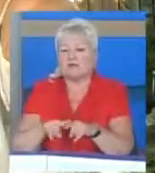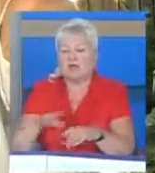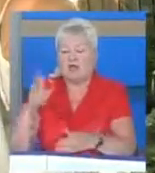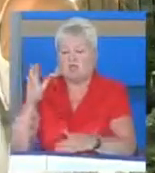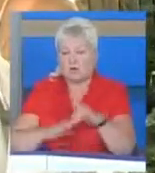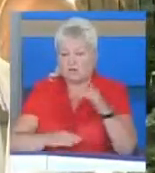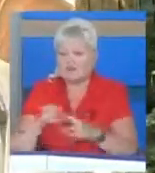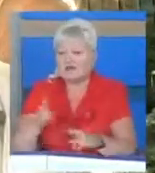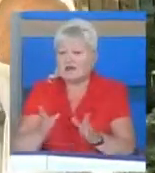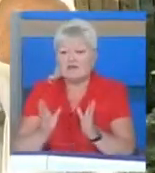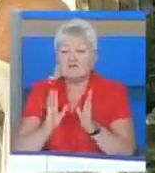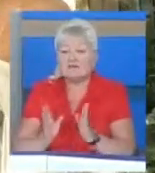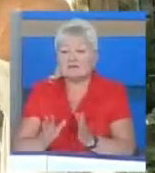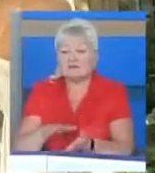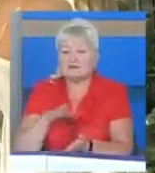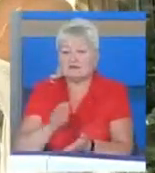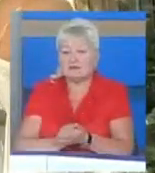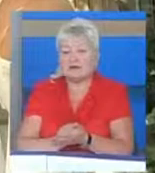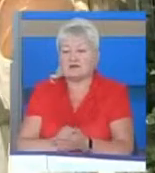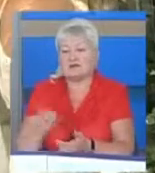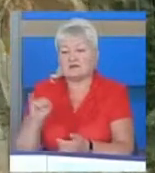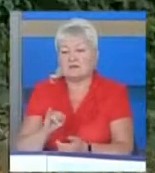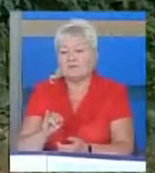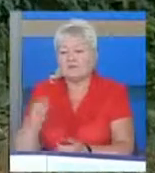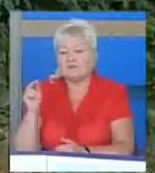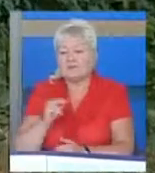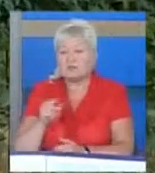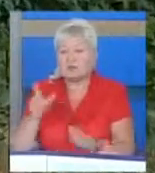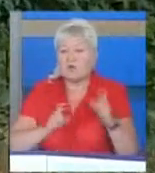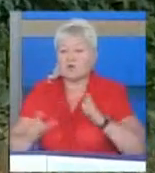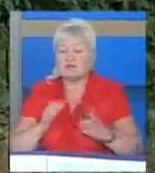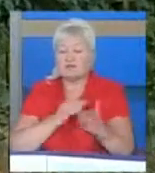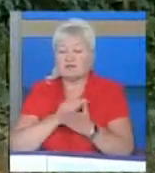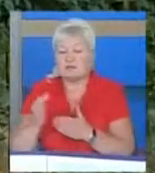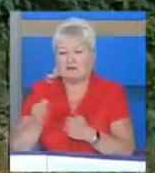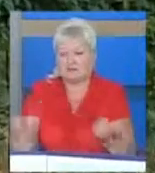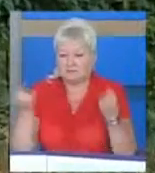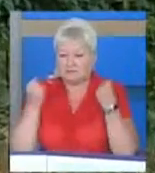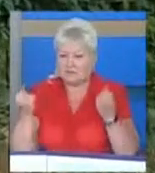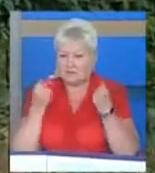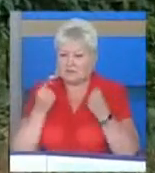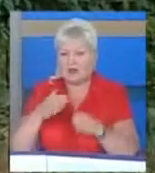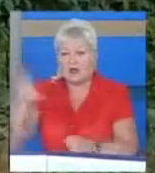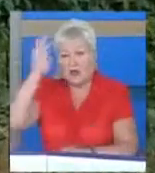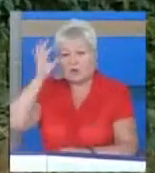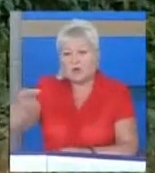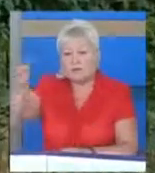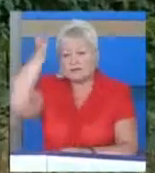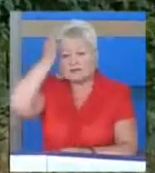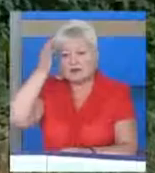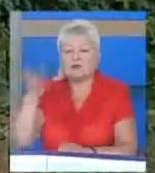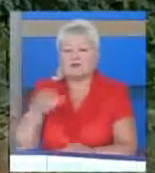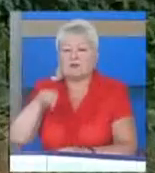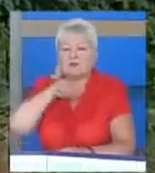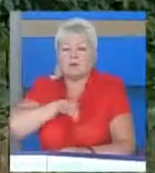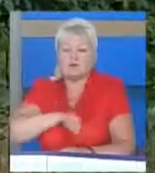Він не тільки ним займається, й студіює в Університеті фізичної культури. Хлопець згадує, який дух панував